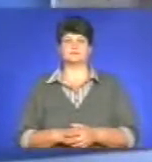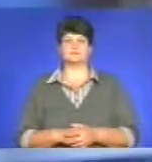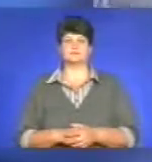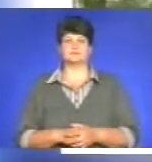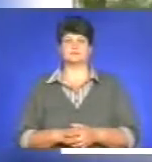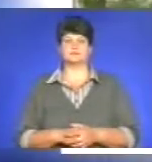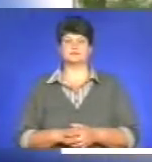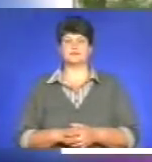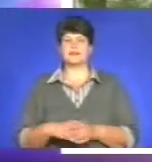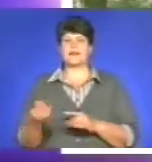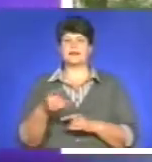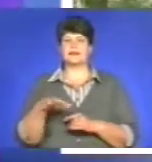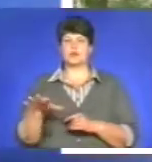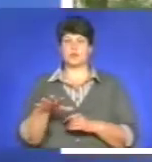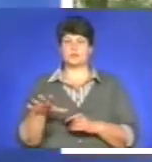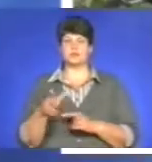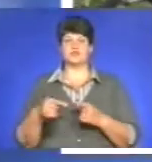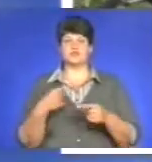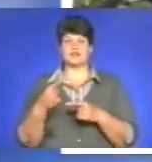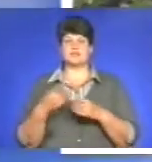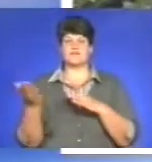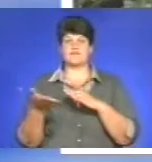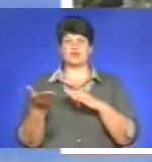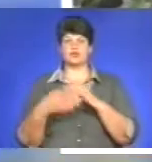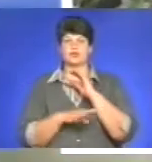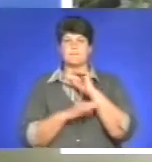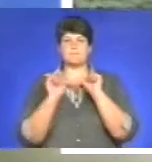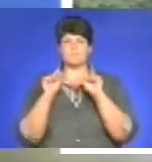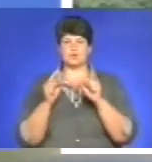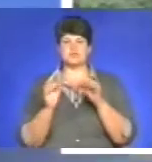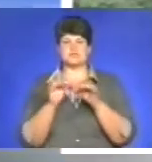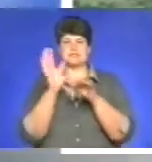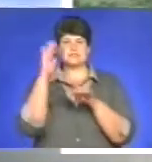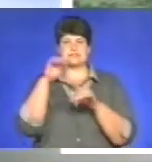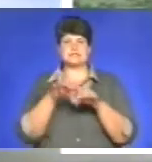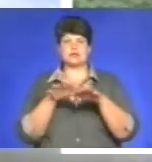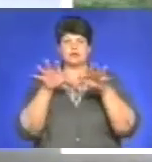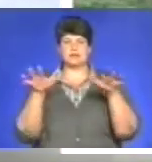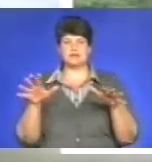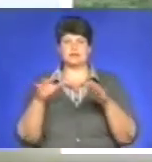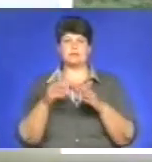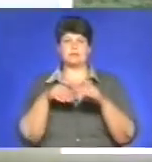На Тернопільщині через вирубку дерев може затопити унікальну печеру «Оптимістична».